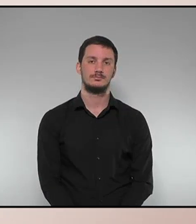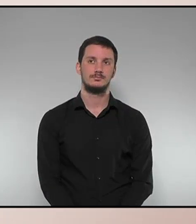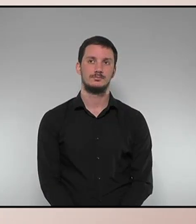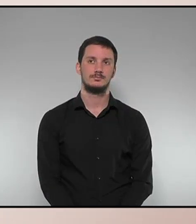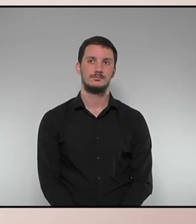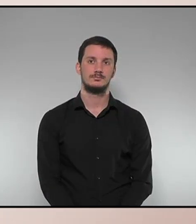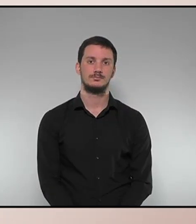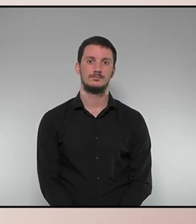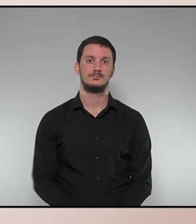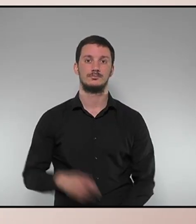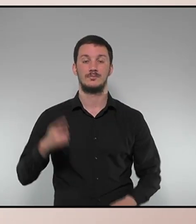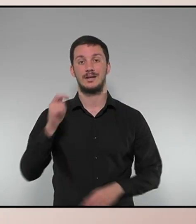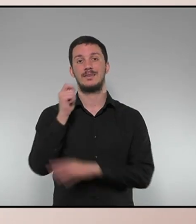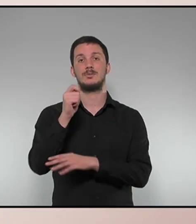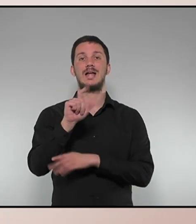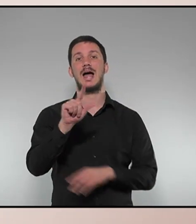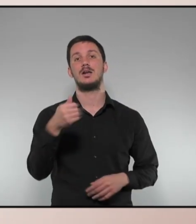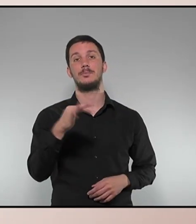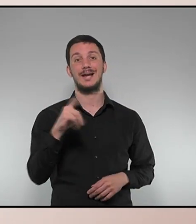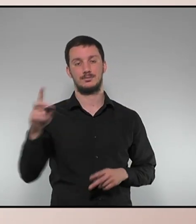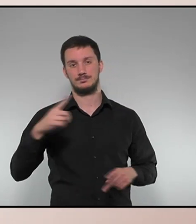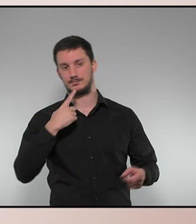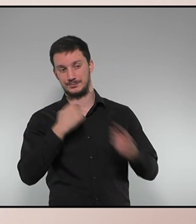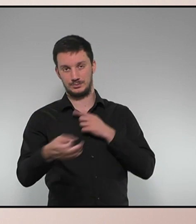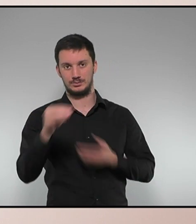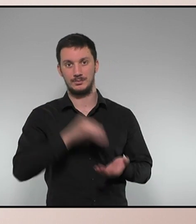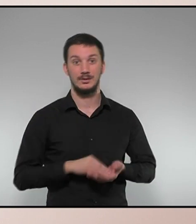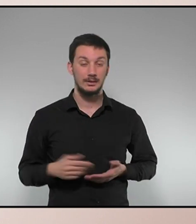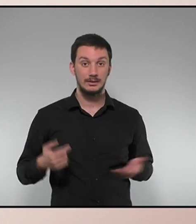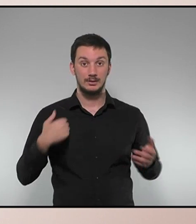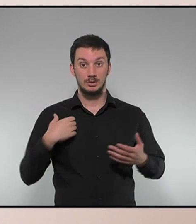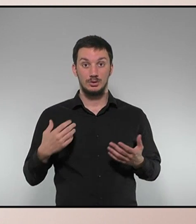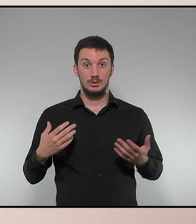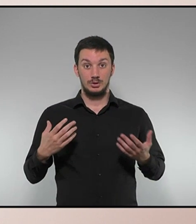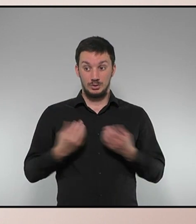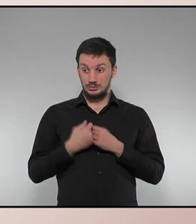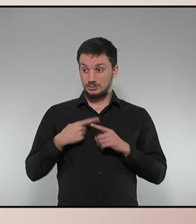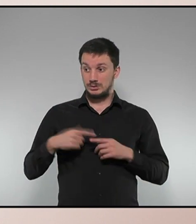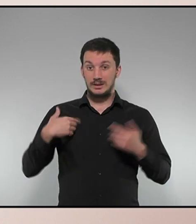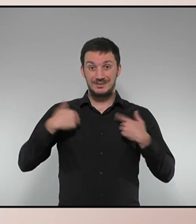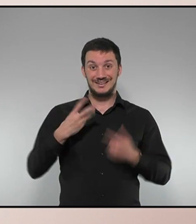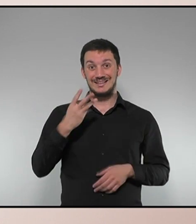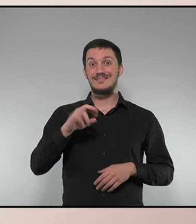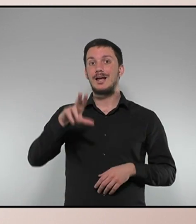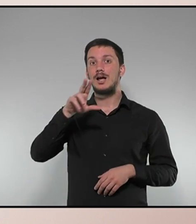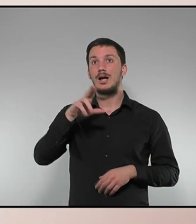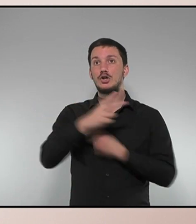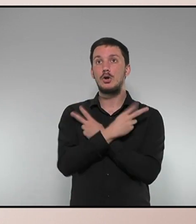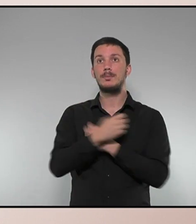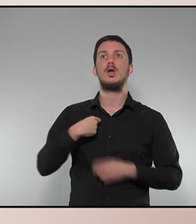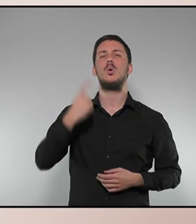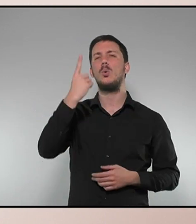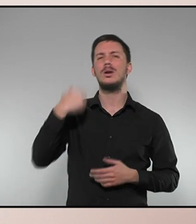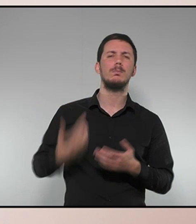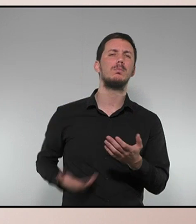Per repreguntar té la paraula el diputat Albert Batetti Canadell. President, Junts per responsabilitat el 30 de novembre vam entregar una proposta